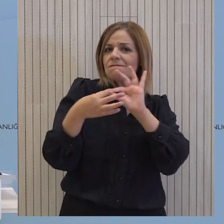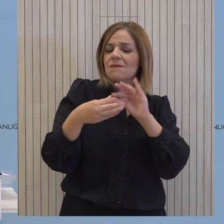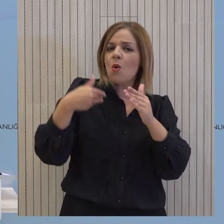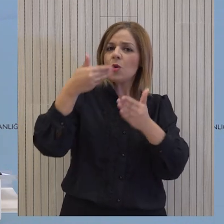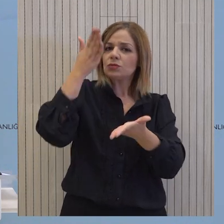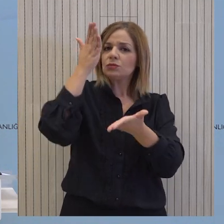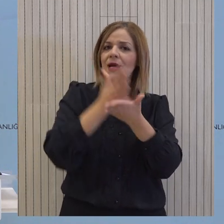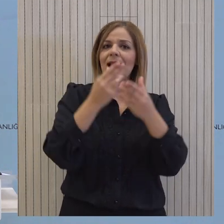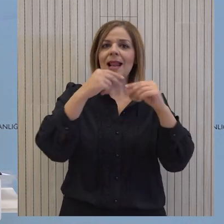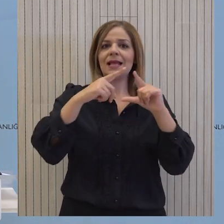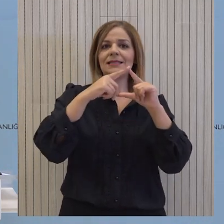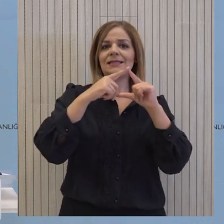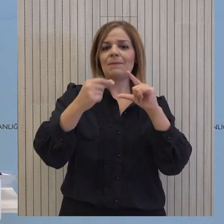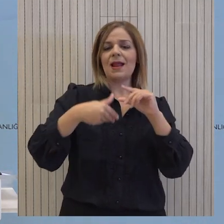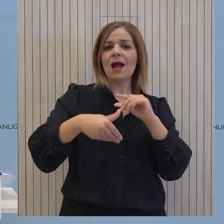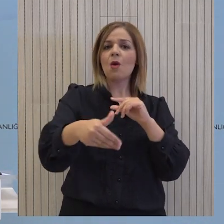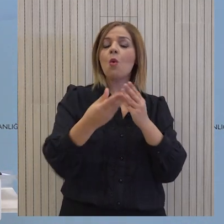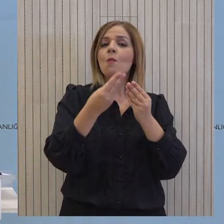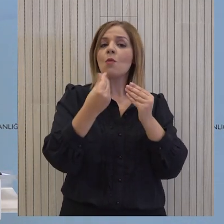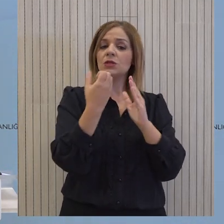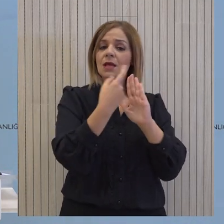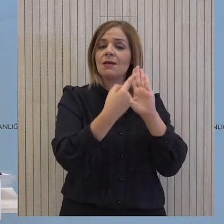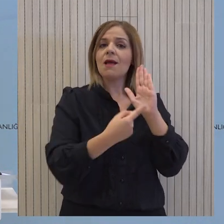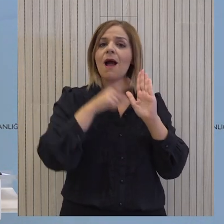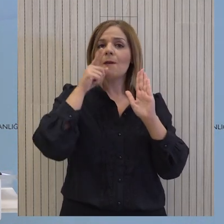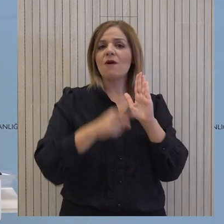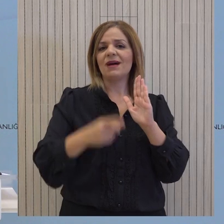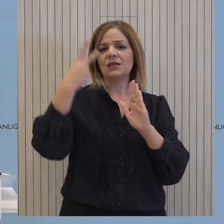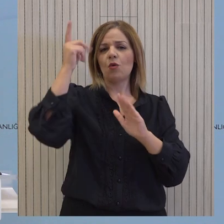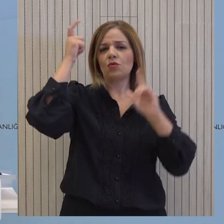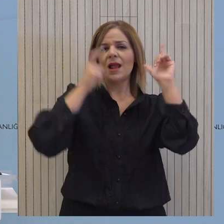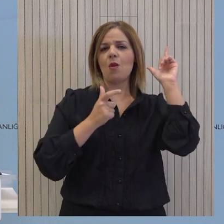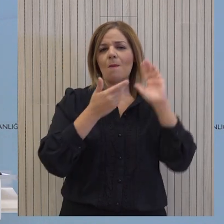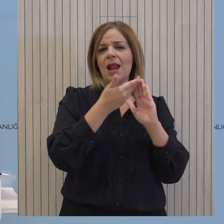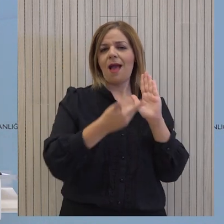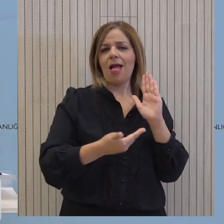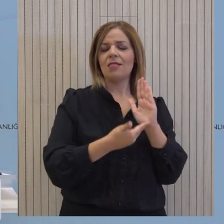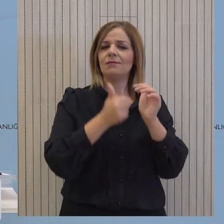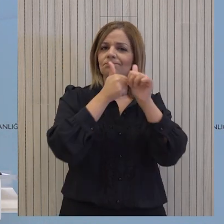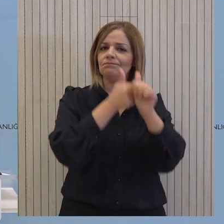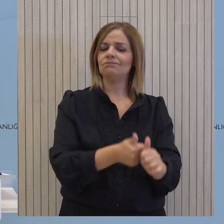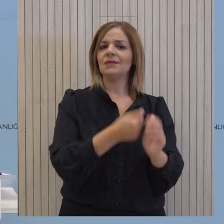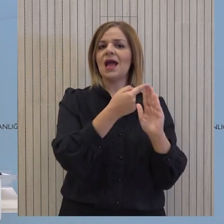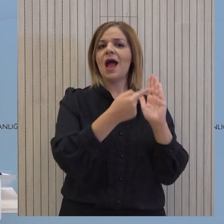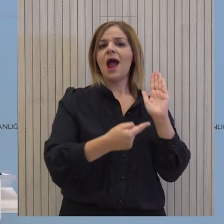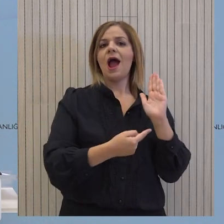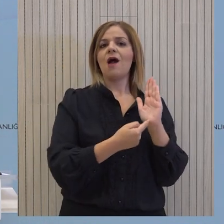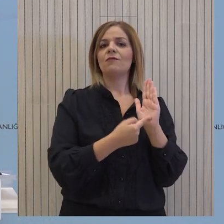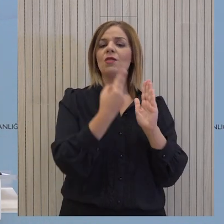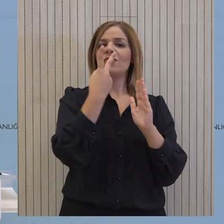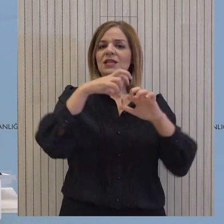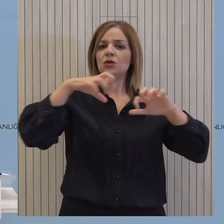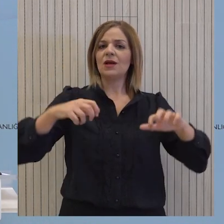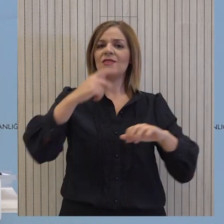προβλήματος εντός του συμφωνημένου πλαισίου, όπως αυτό καθορίζεται στα σχετικά ψηφίσματα του Συμβουλίου Ασφαλείας των ΗΕ, της Διζωνικής